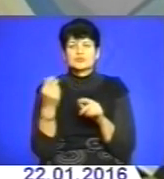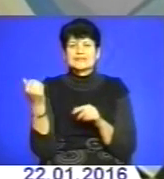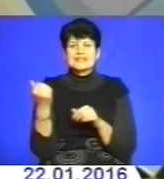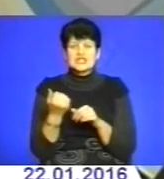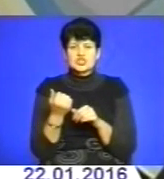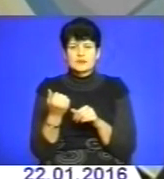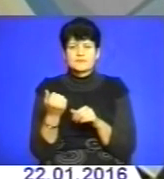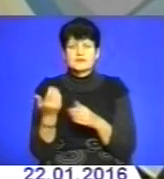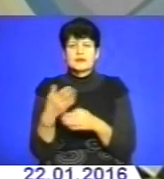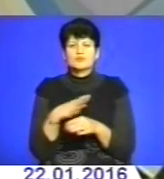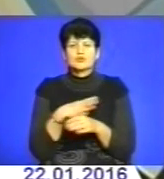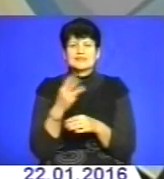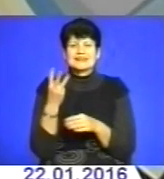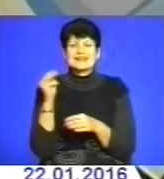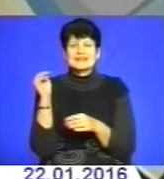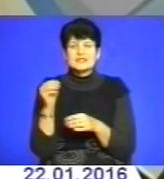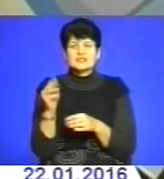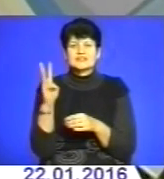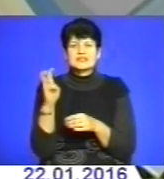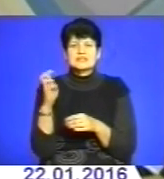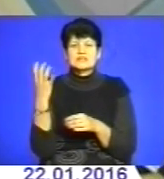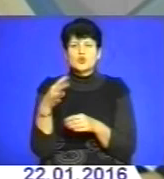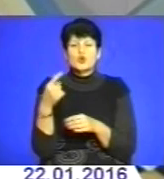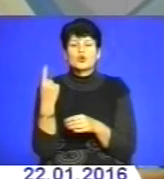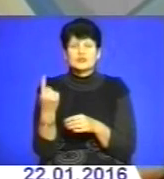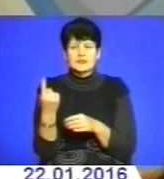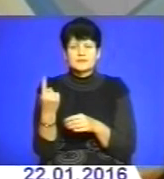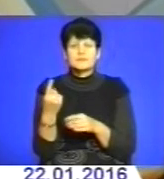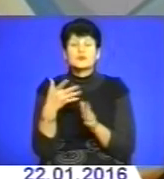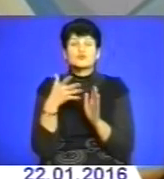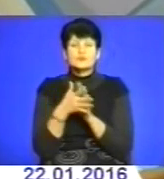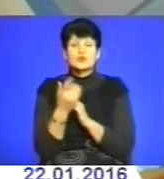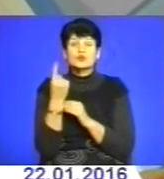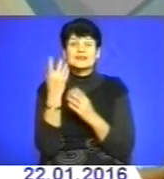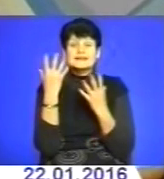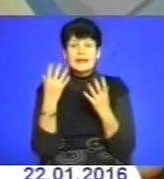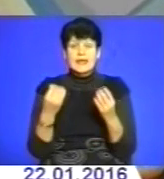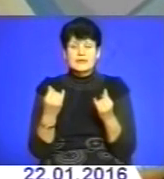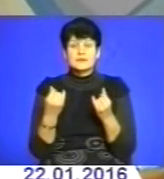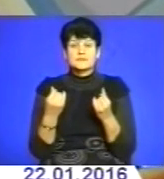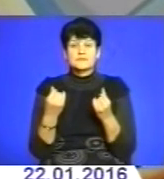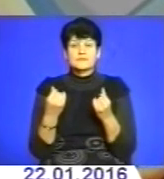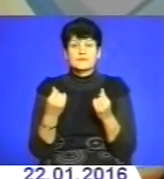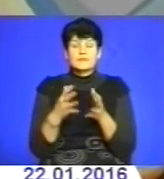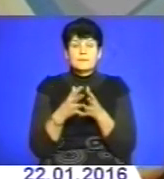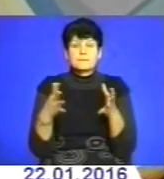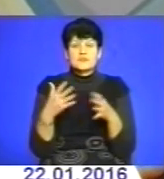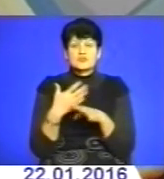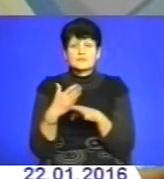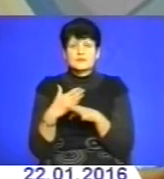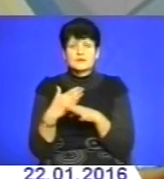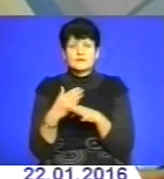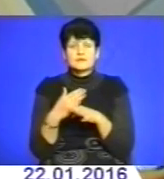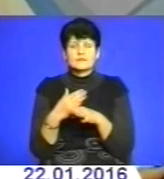було 3341, то ми бачимо, що за один день левова частка показника